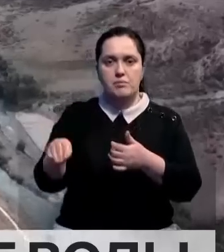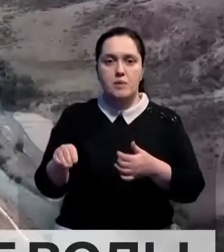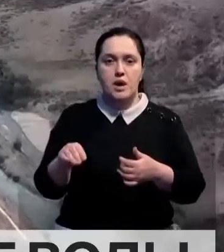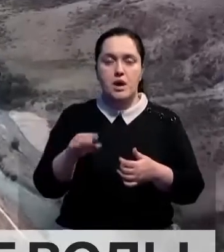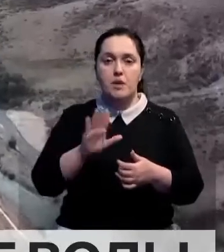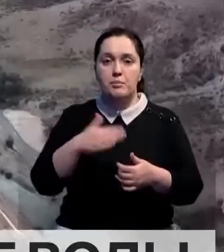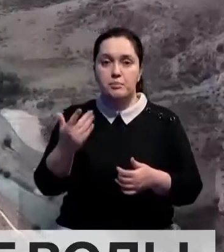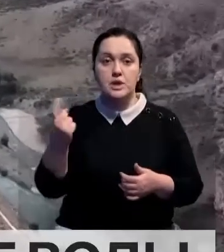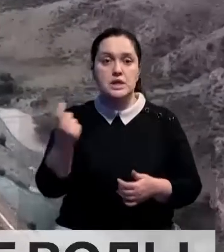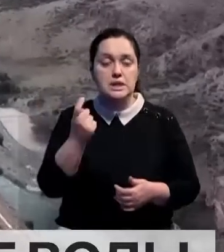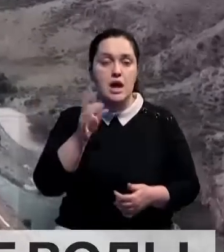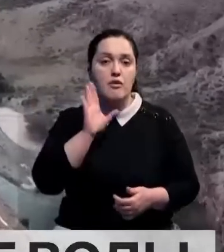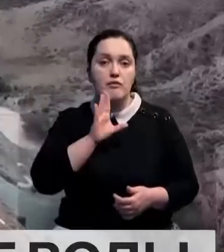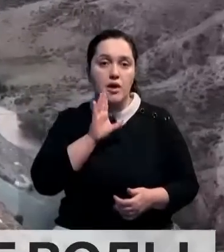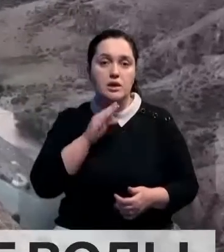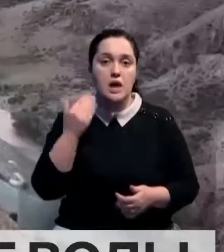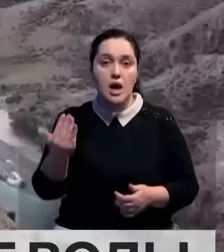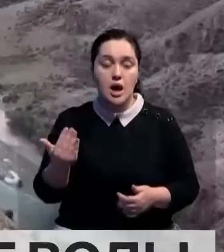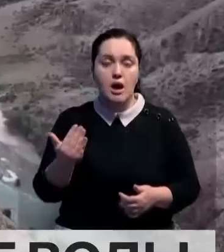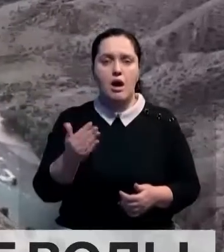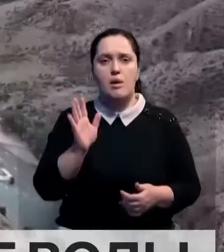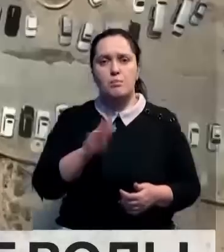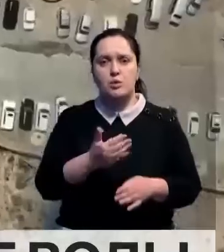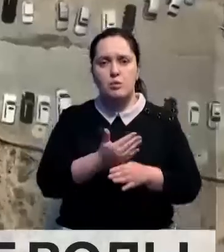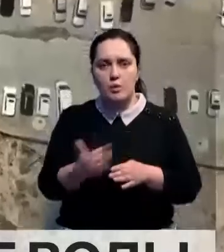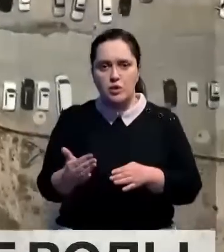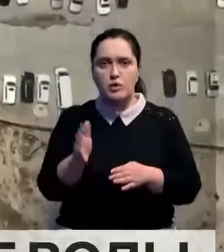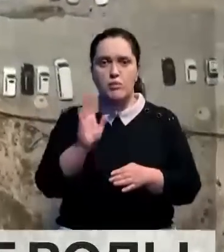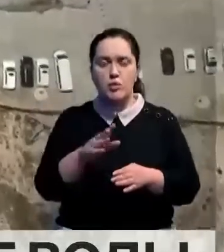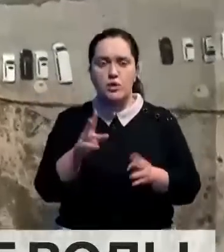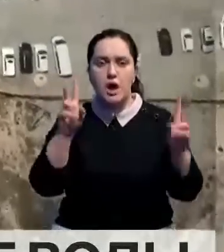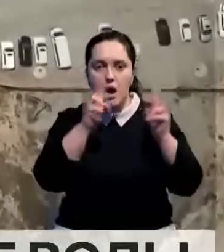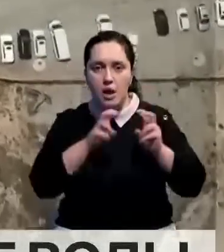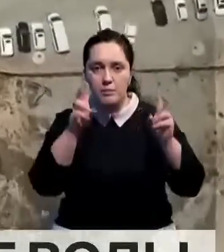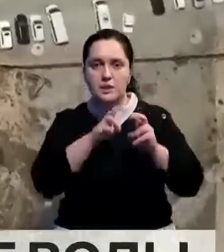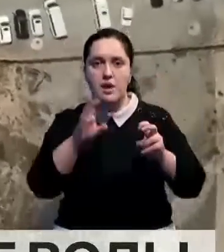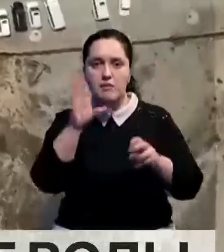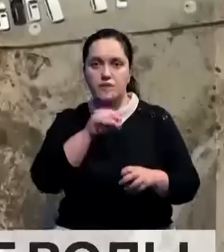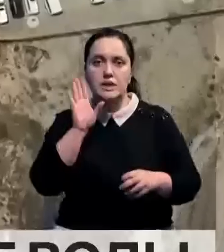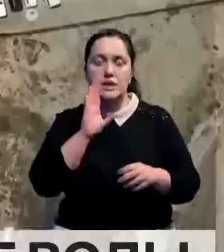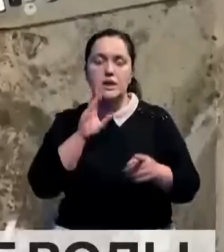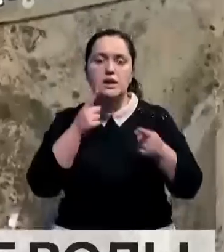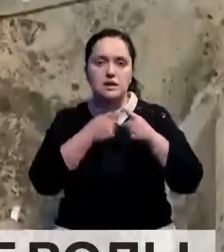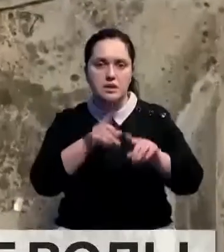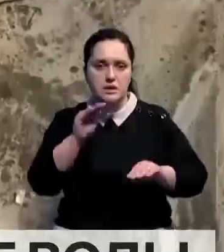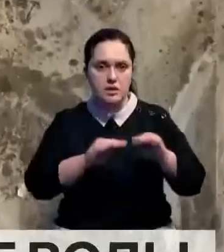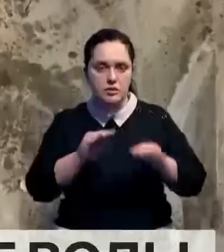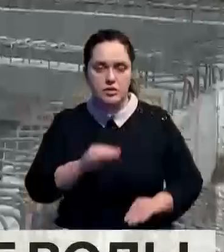магистральных и межхозяйственных каналов, а затем проведут обследование всех основных гидротехнических сооружений.